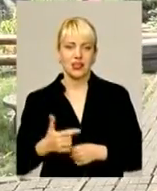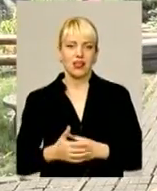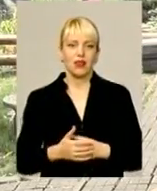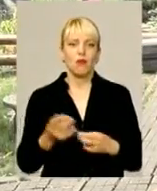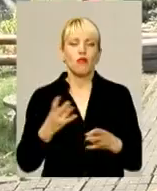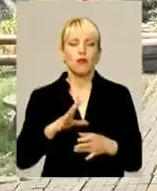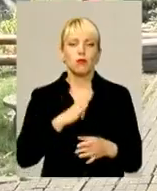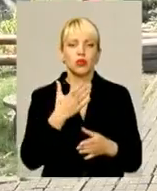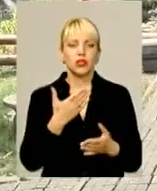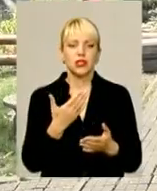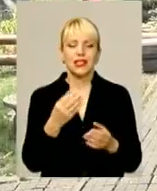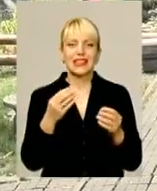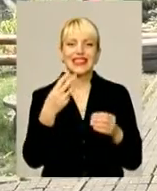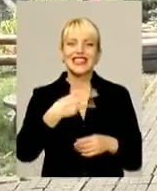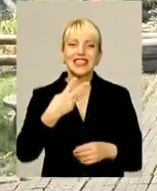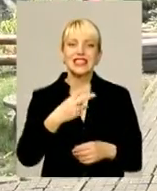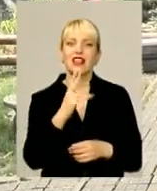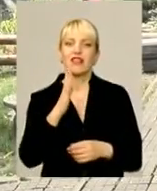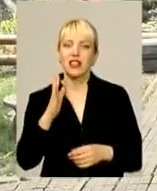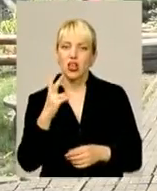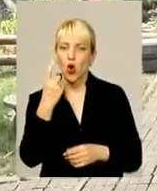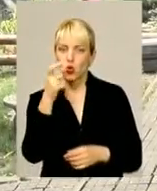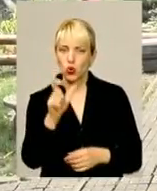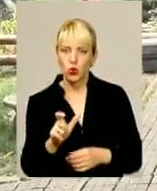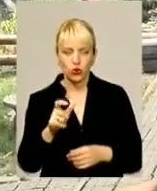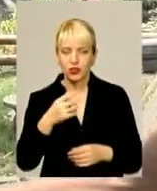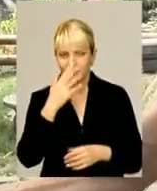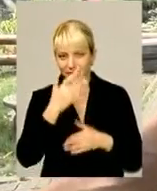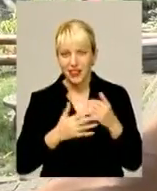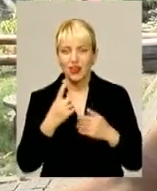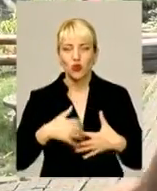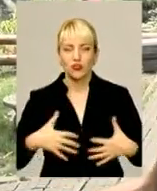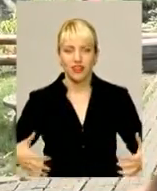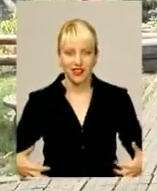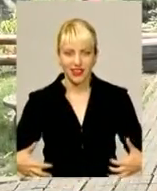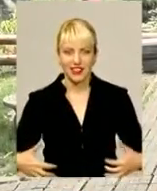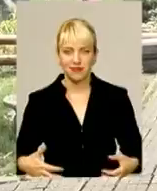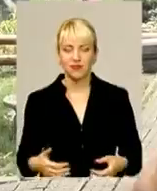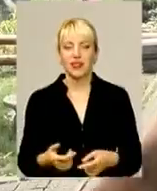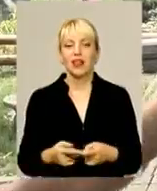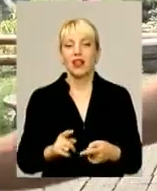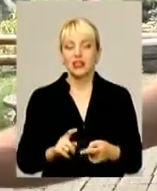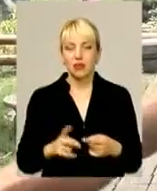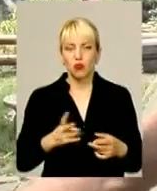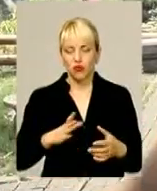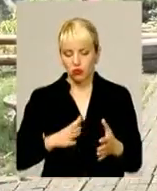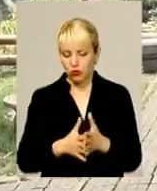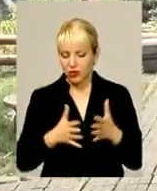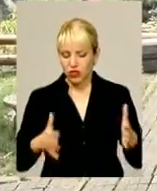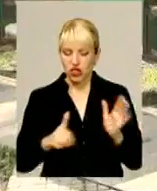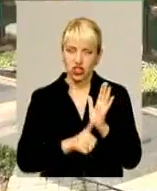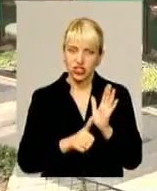має бути мінімум 30 квадратів на одну особину вигульний майданчик. Тобто, якщо там сидить дві тварини, це мінімум має 60